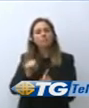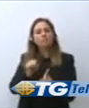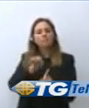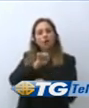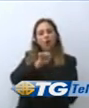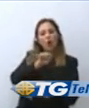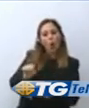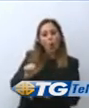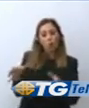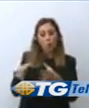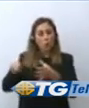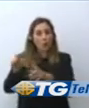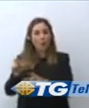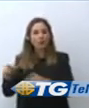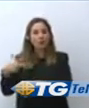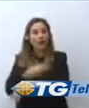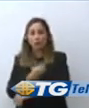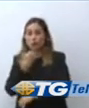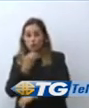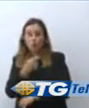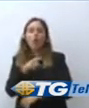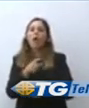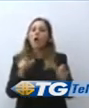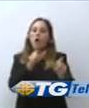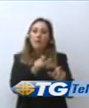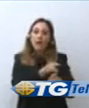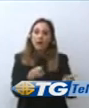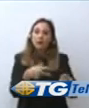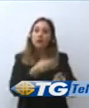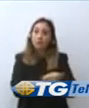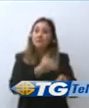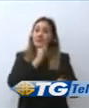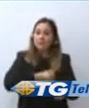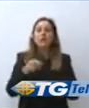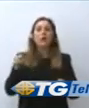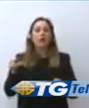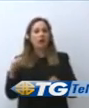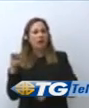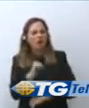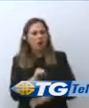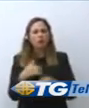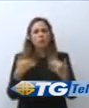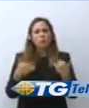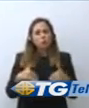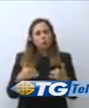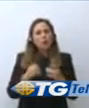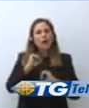cosiddetti Novax. Questa violenza è particolarmente, direi,